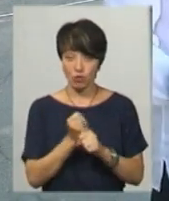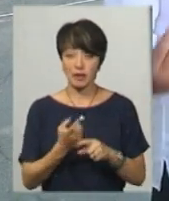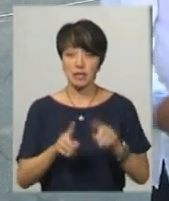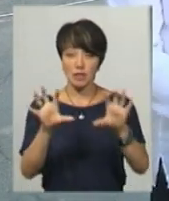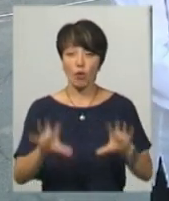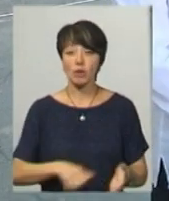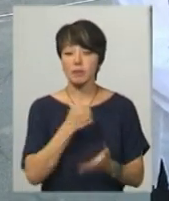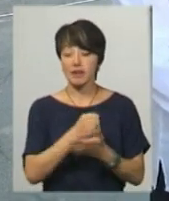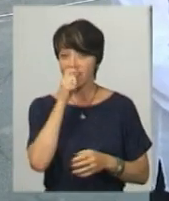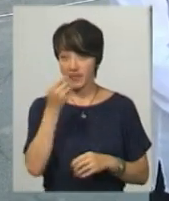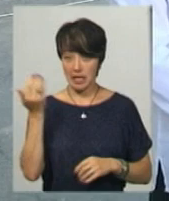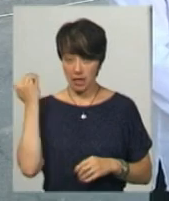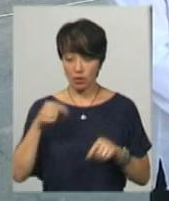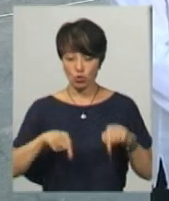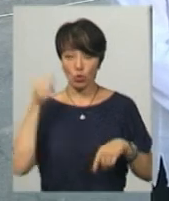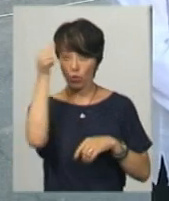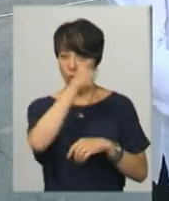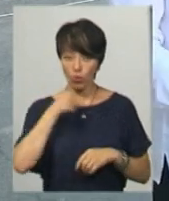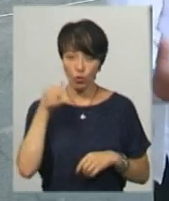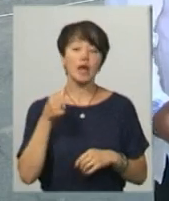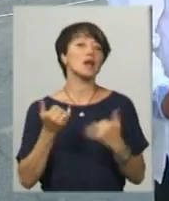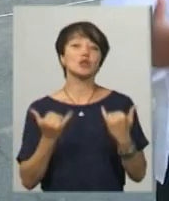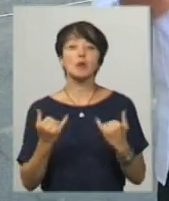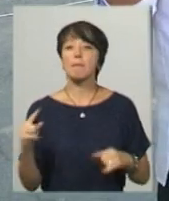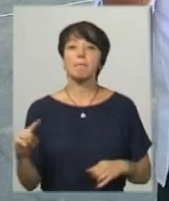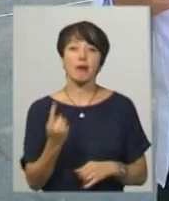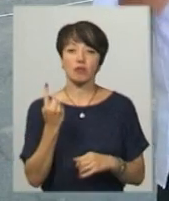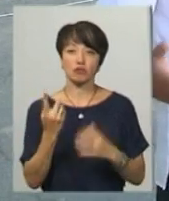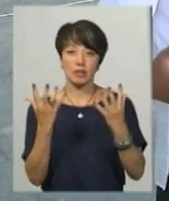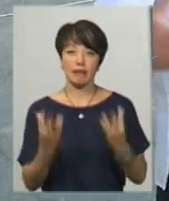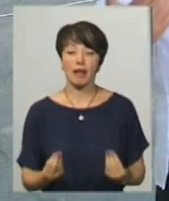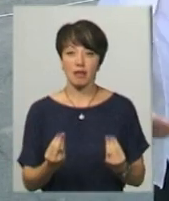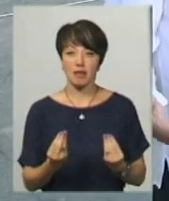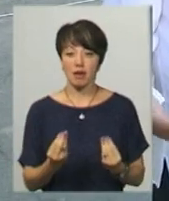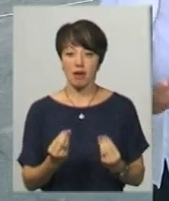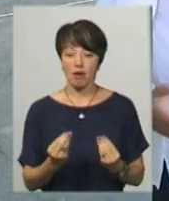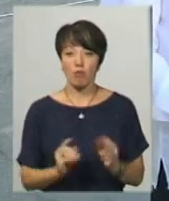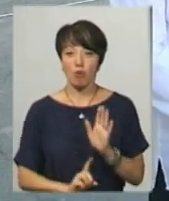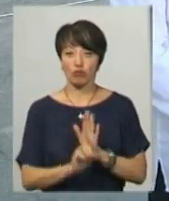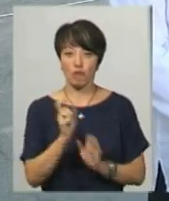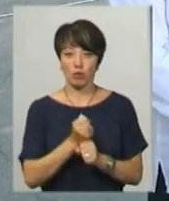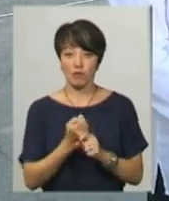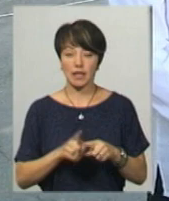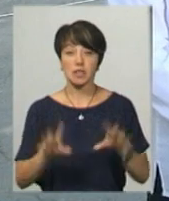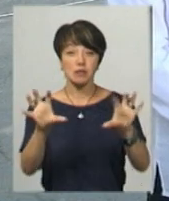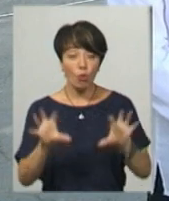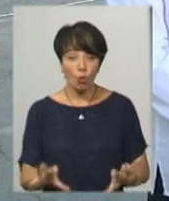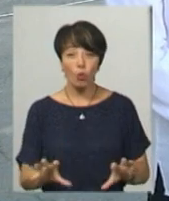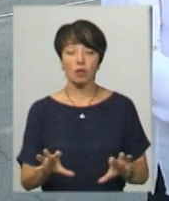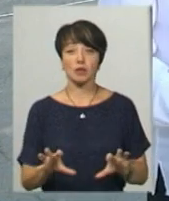який був прийняти ще в квітні цього року. Сьогодні перший день, який він вступив в силу. І